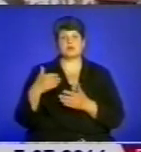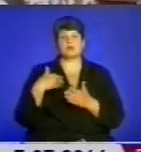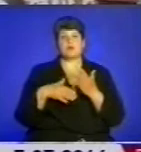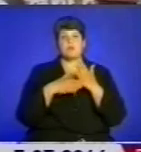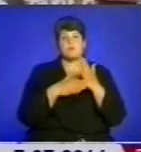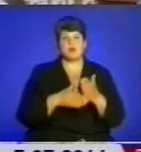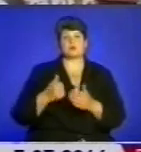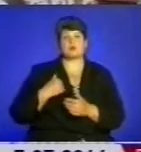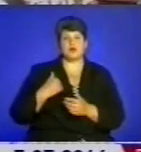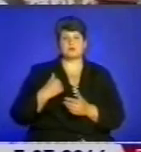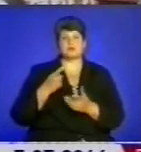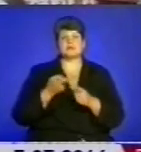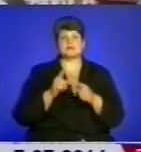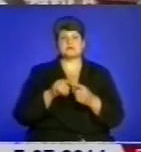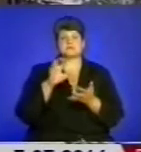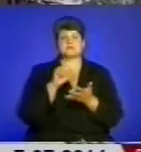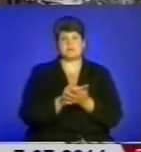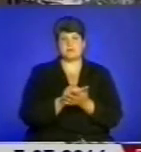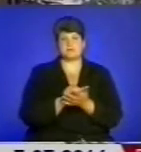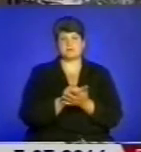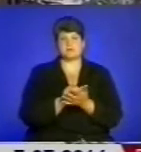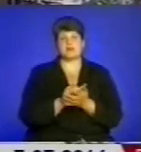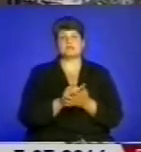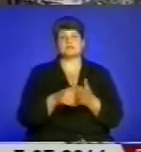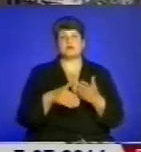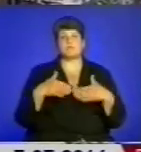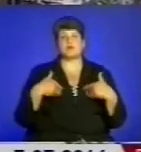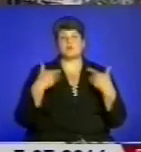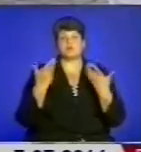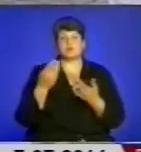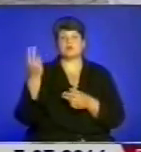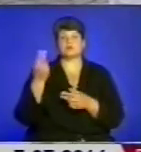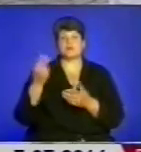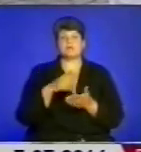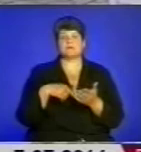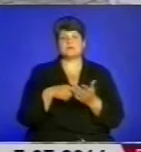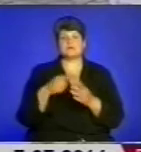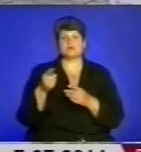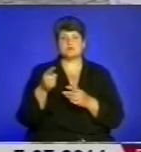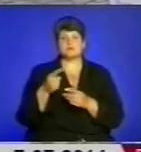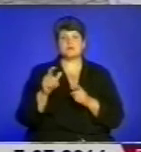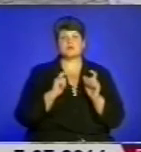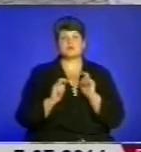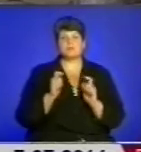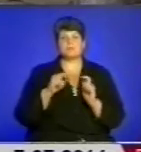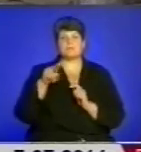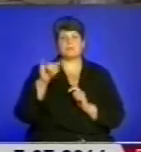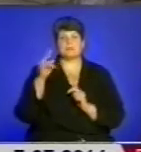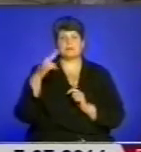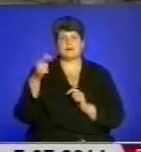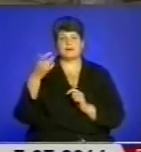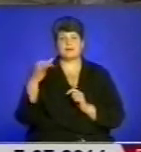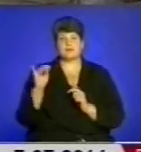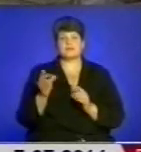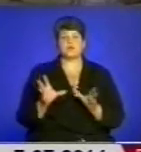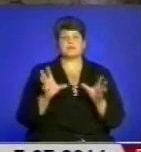займаємося. Займаємося отакими графіттями. Запропонувала розмалювати місто тернопільська студентка Ірина Підгайна. Цей проєкт об'єднав сьогодні різних